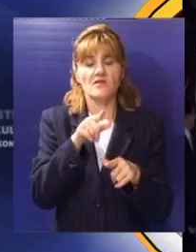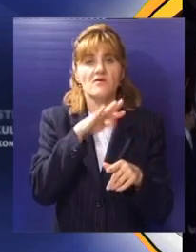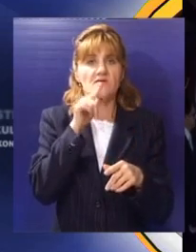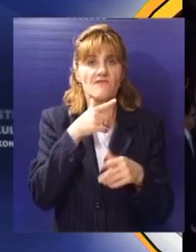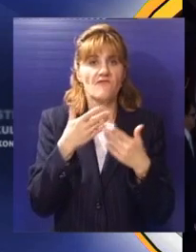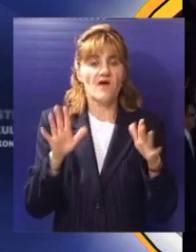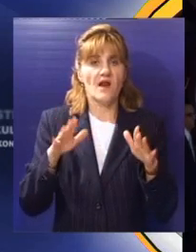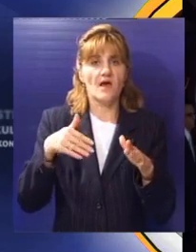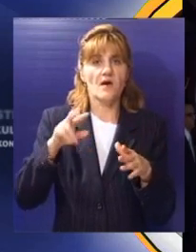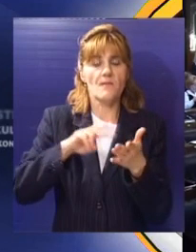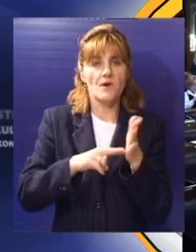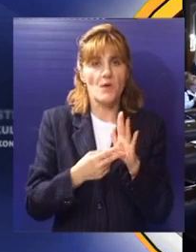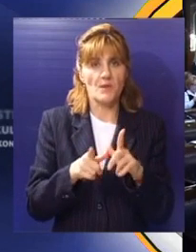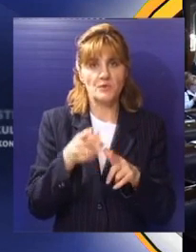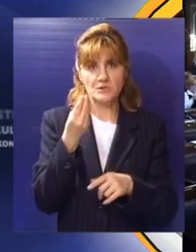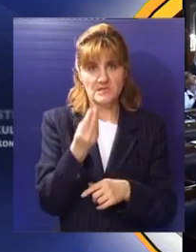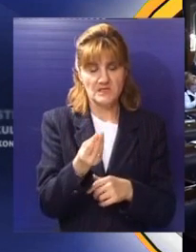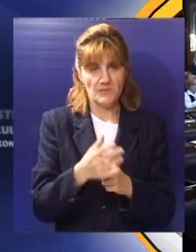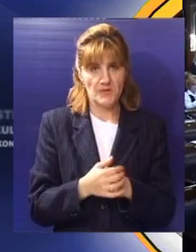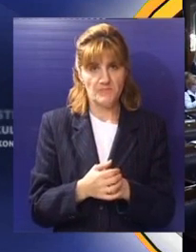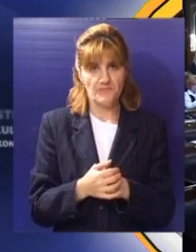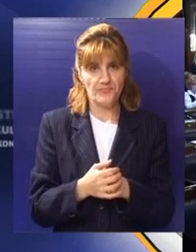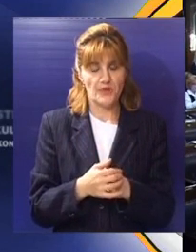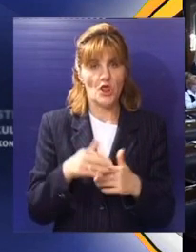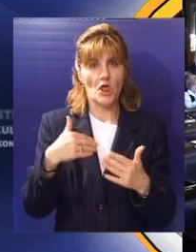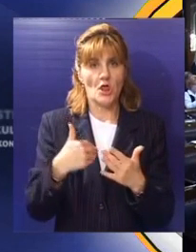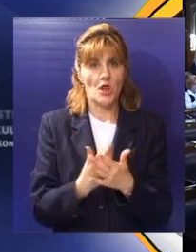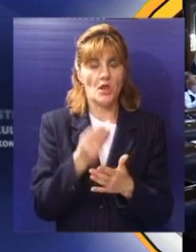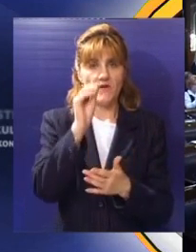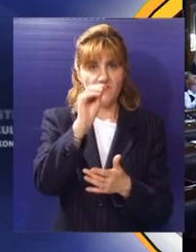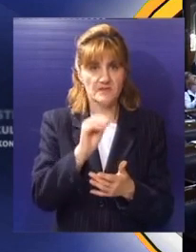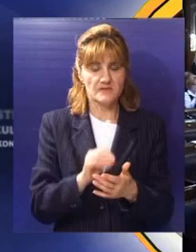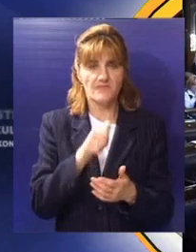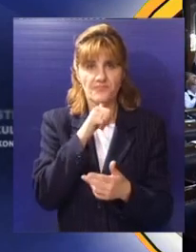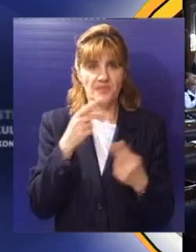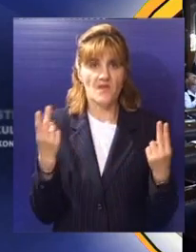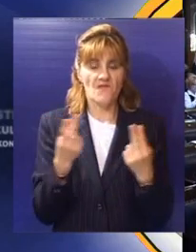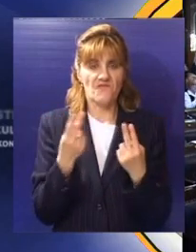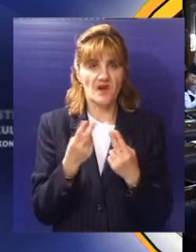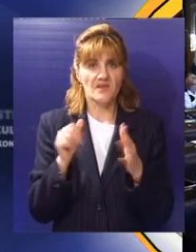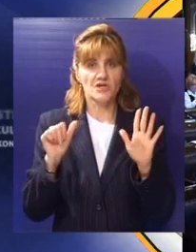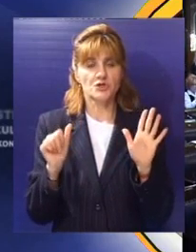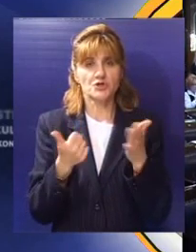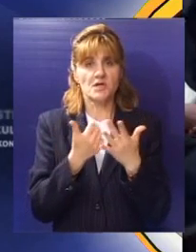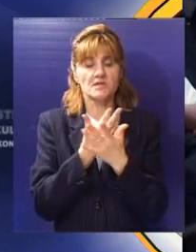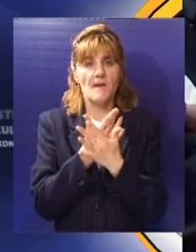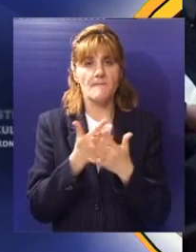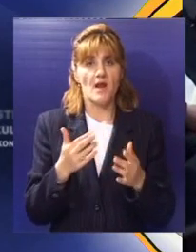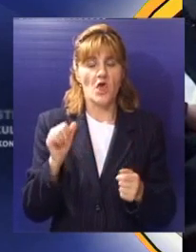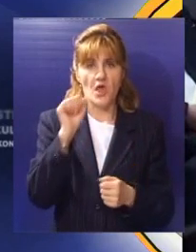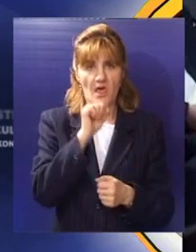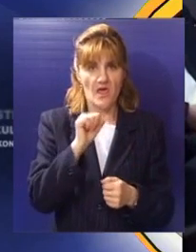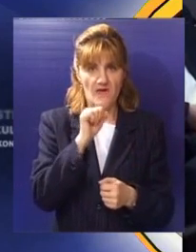opštinama u Vojvodini pa i celoj Srbiji. Novi raspis preko graničnog IPA programa saradnje vredan je oko 16 miliona evra.